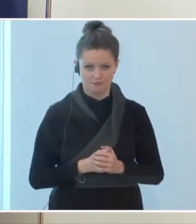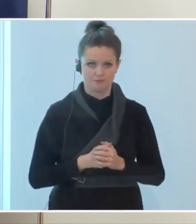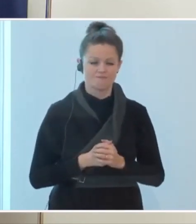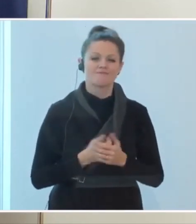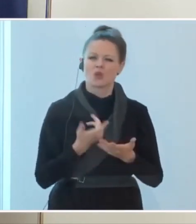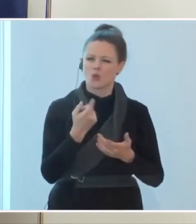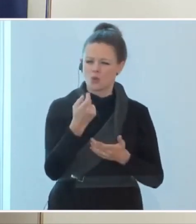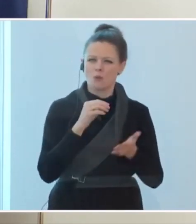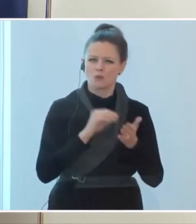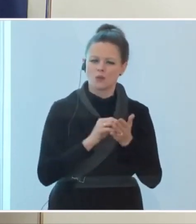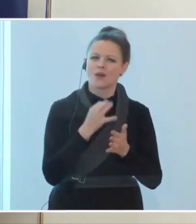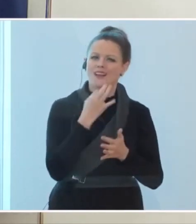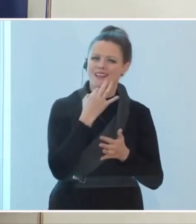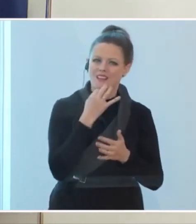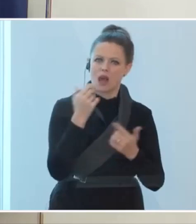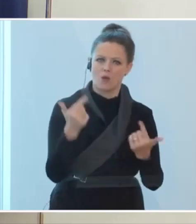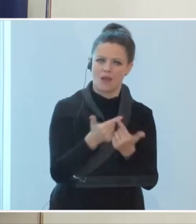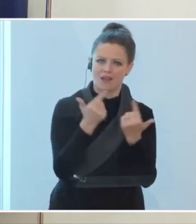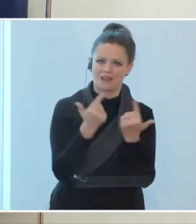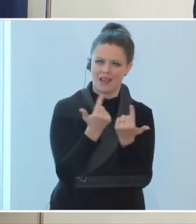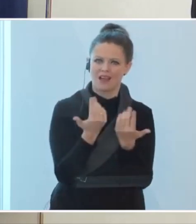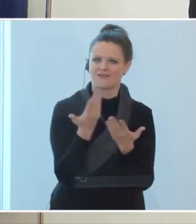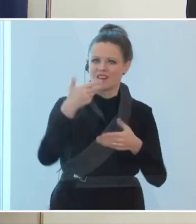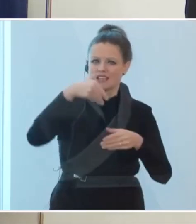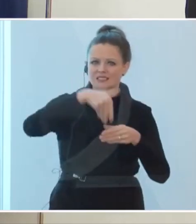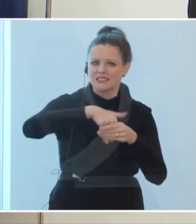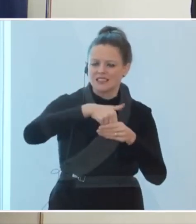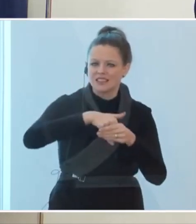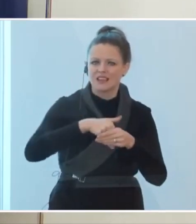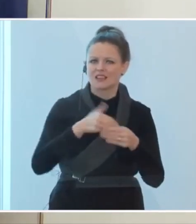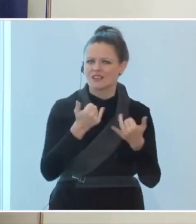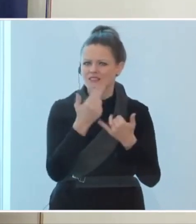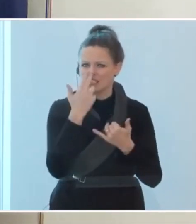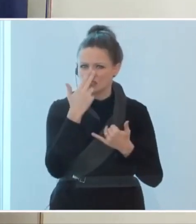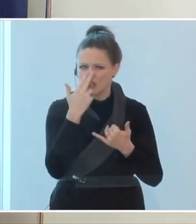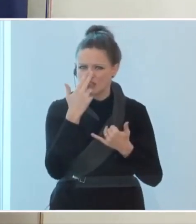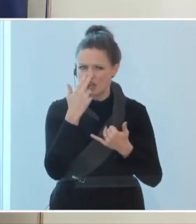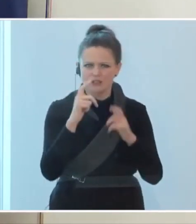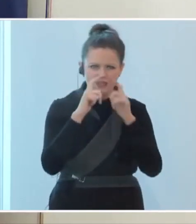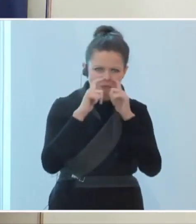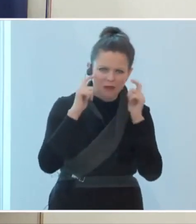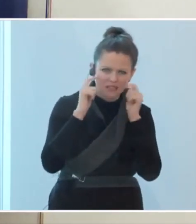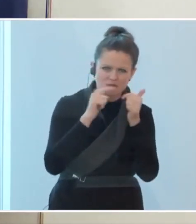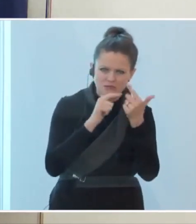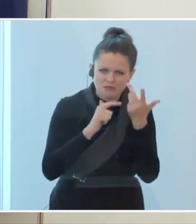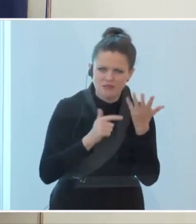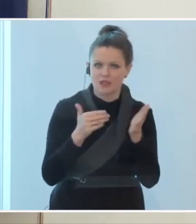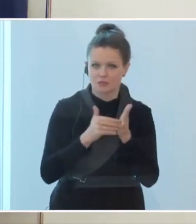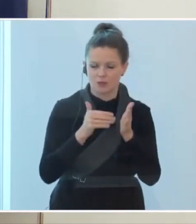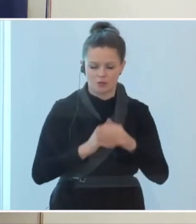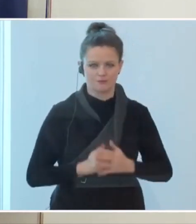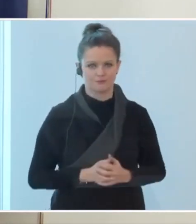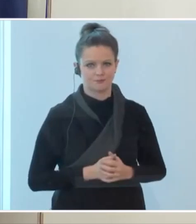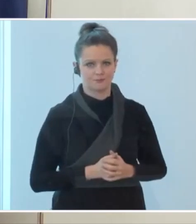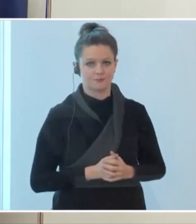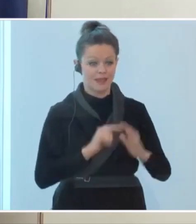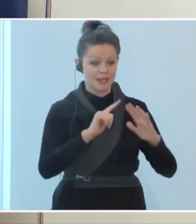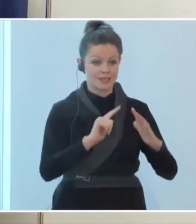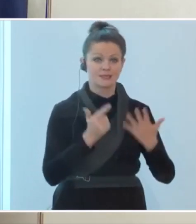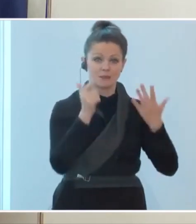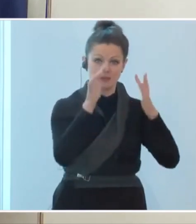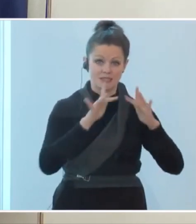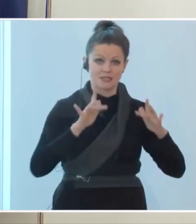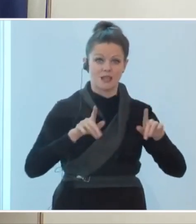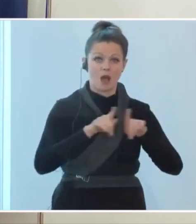von Masken, wird der Bildungsminister im Anschluss bekannt geben. Wie geplant werden wir mit 7. Dezember auch den